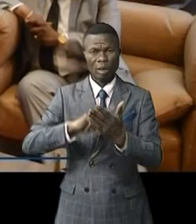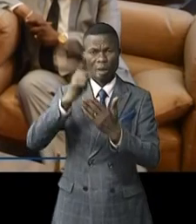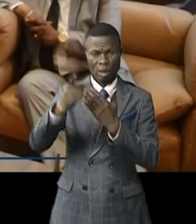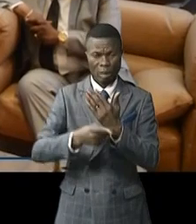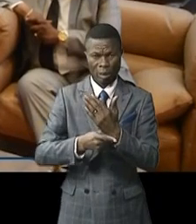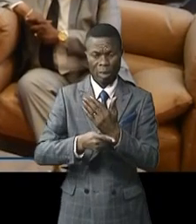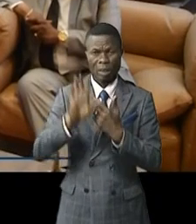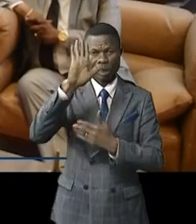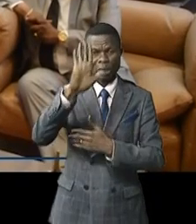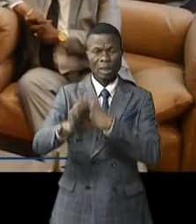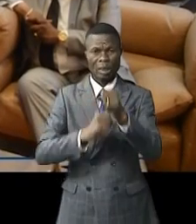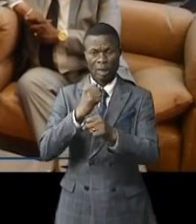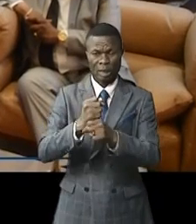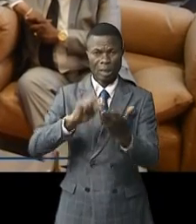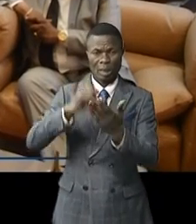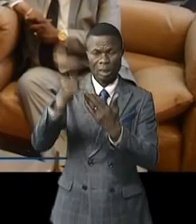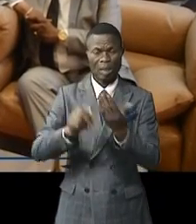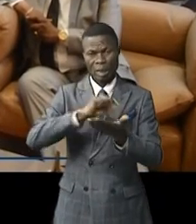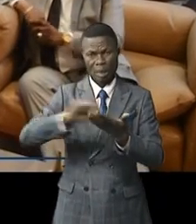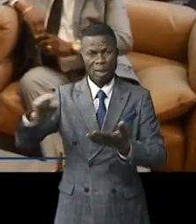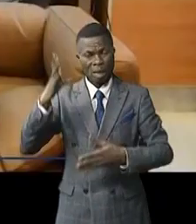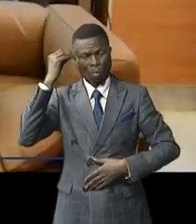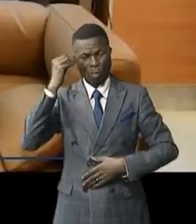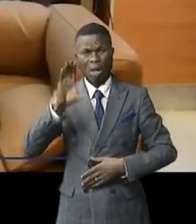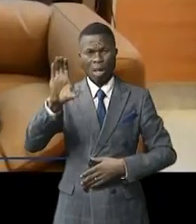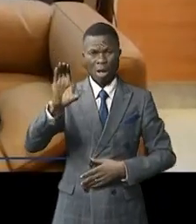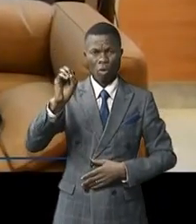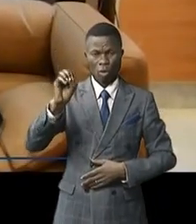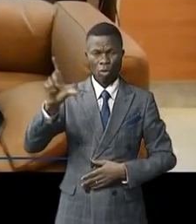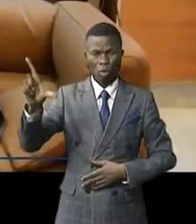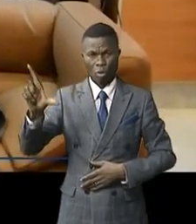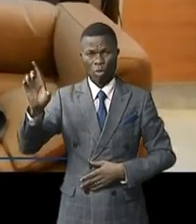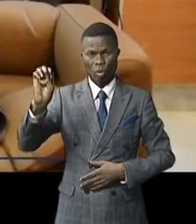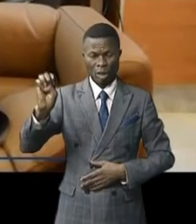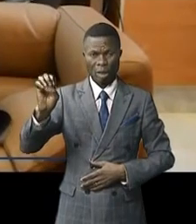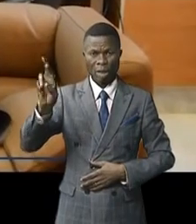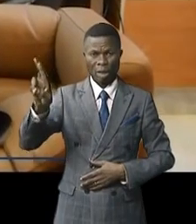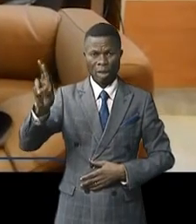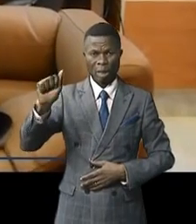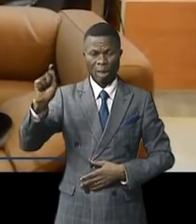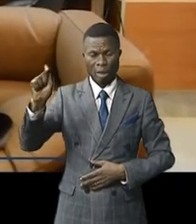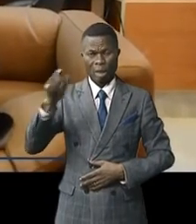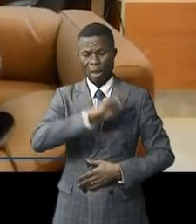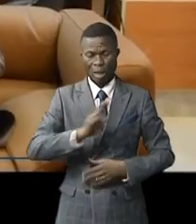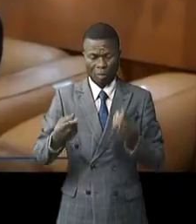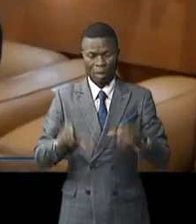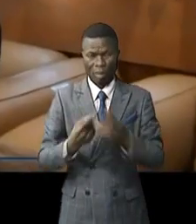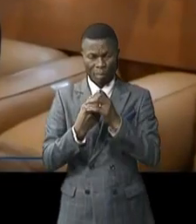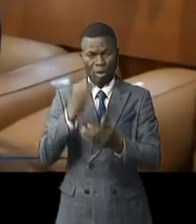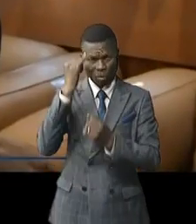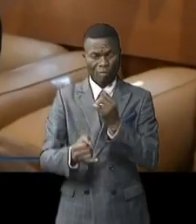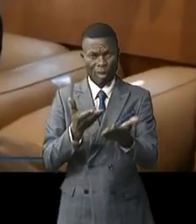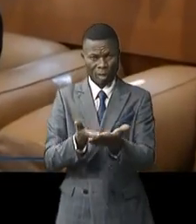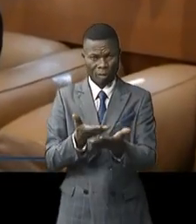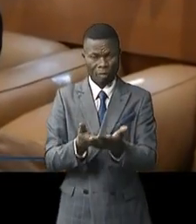quinquennal du plan national d'élimination de l'épidémie de choléra en République démocratique du Congo touche pratiquement à sa fin. A cet effet,